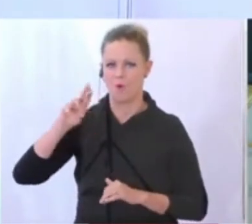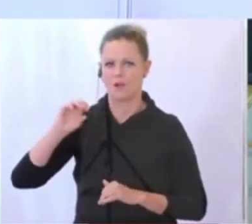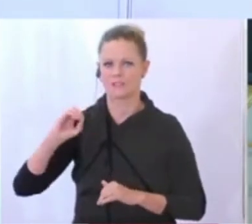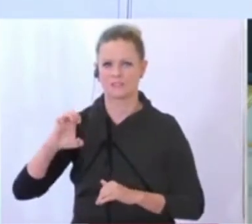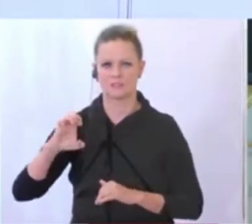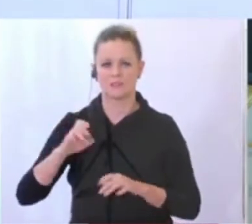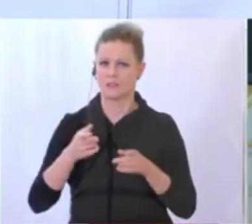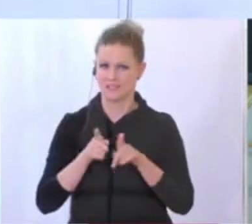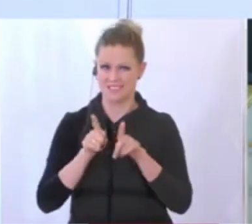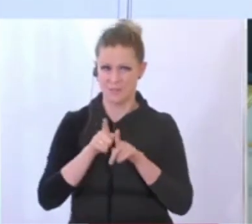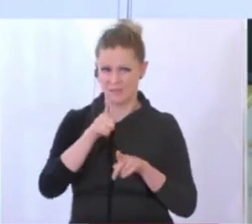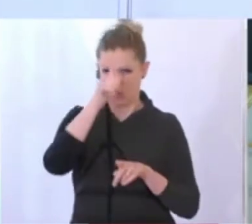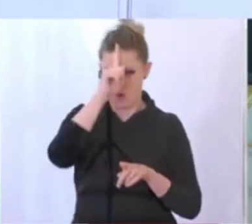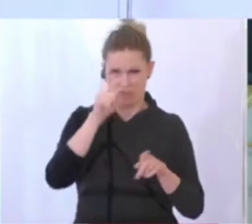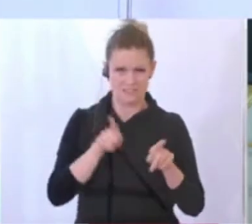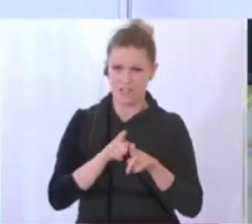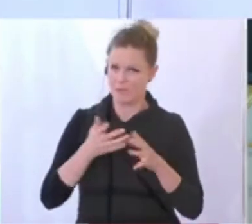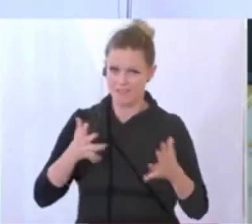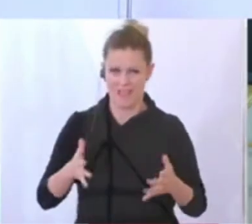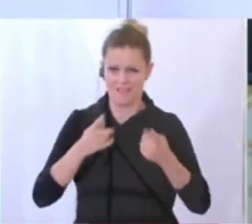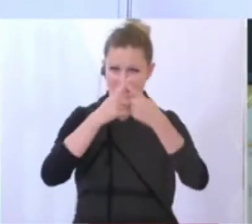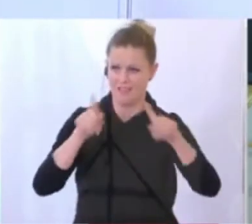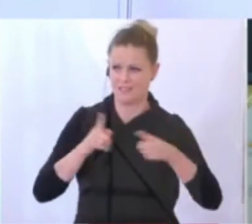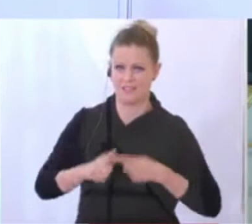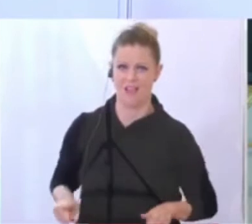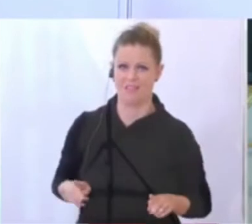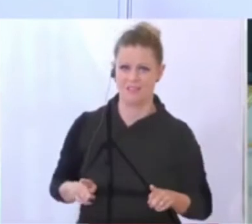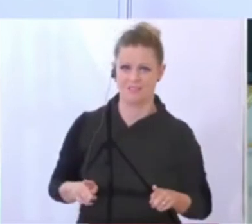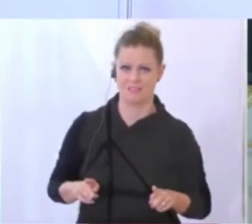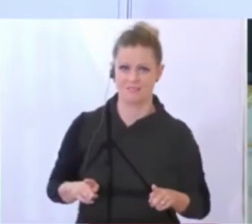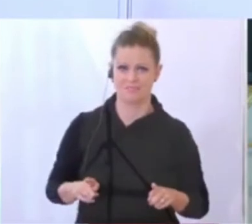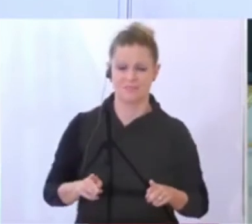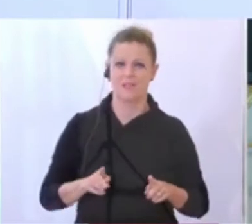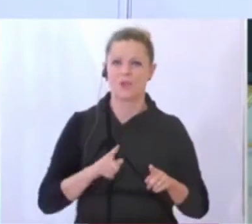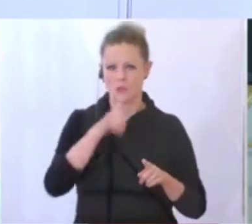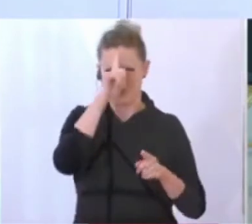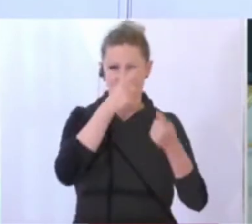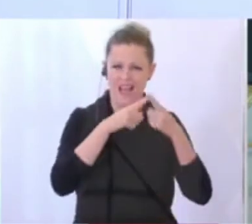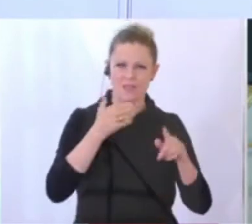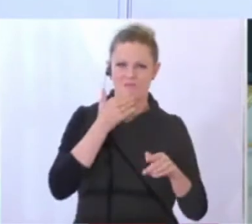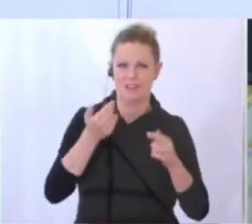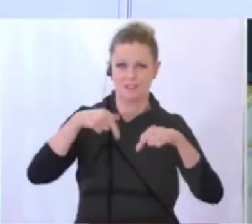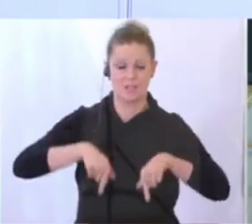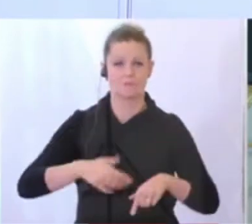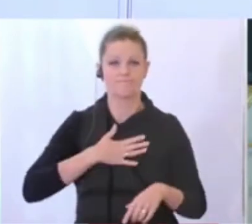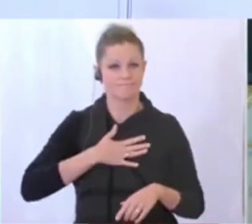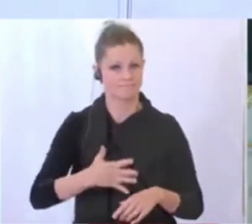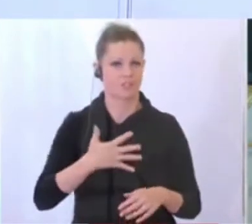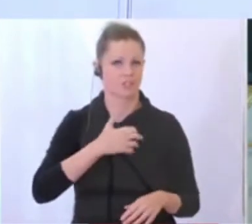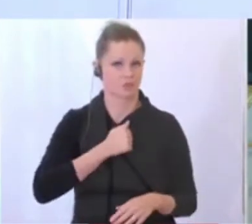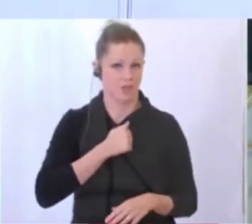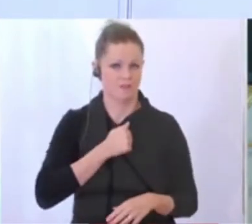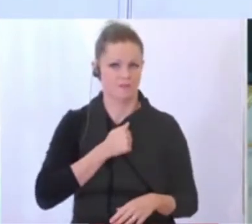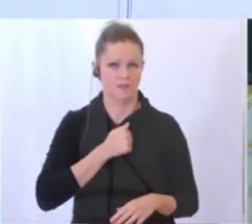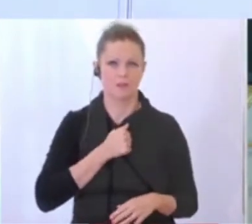Stichwort Wissenschaft. Also hat das Robert-Koch-Institut in Deutschland andere Empfehlungen gehabt, mit denen wir hier gearbeitet haben. Trotzdem ist es dann gelungen und wir haben